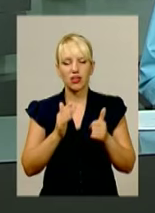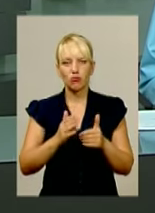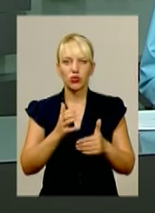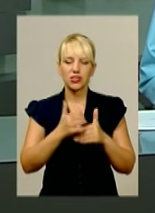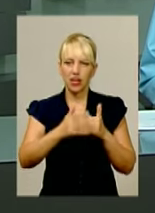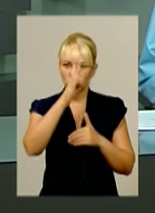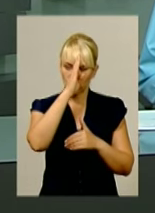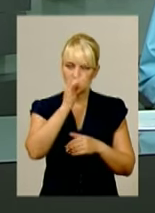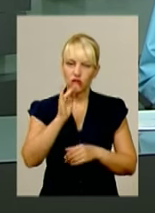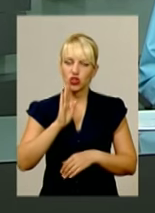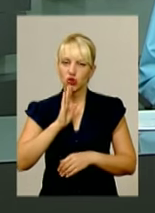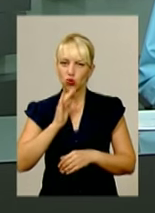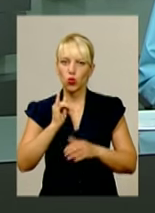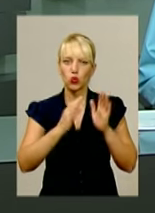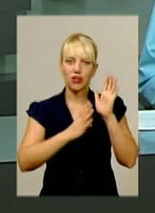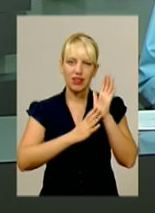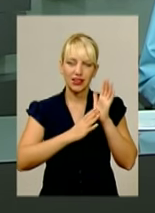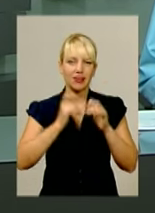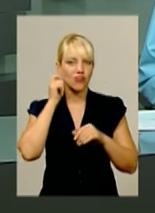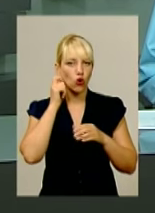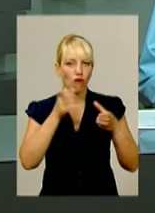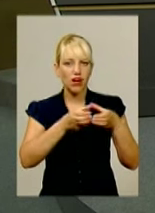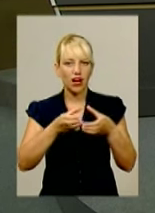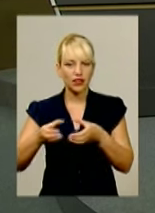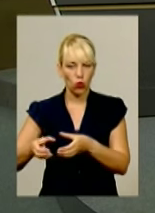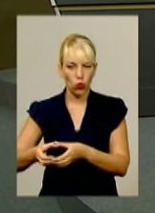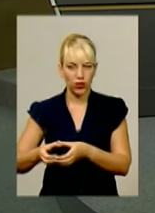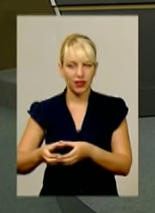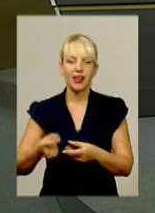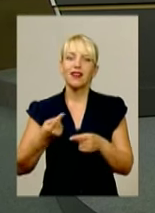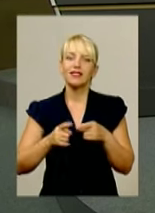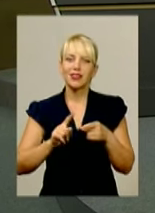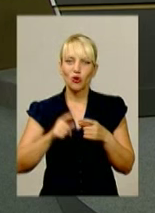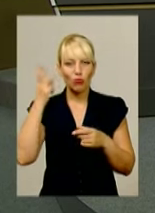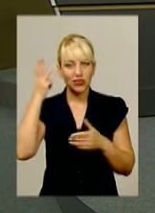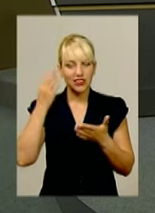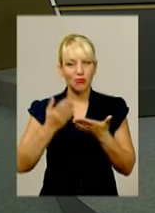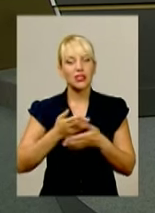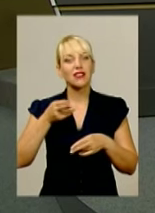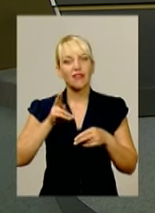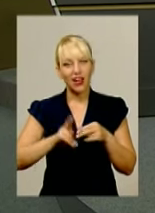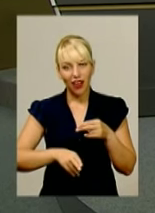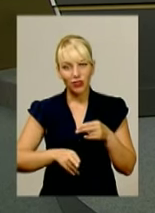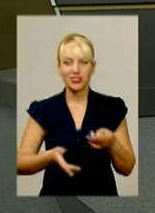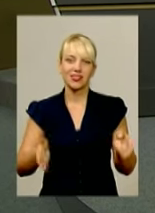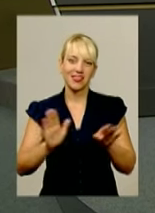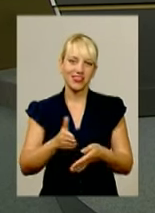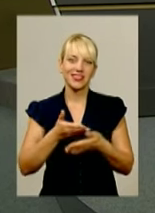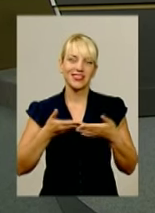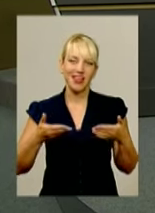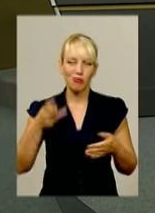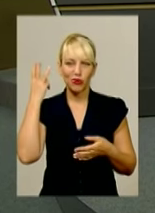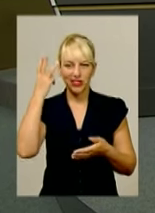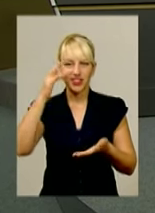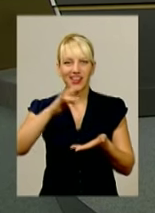чоловіків та жінок у дев'яти вікових категоріях. На цьому «Подільська панорама» завершується. Залишайтесь з нами на